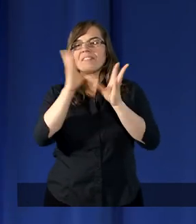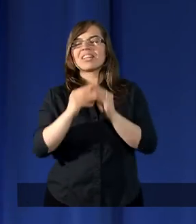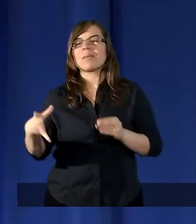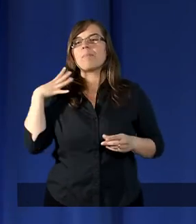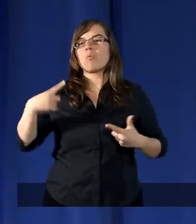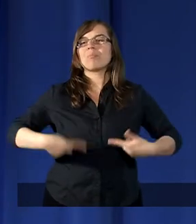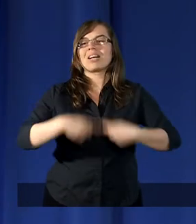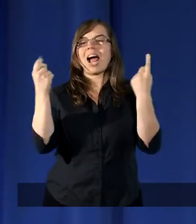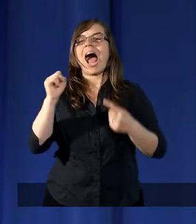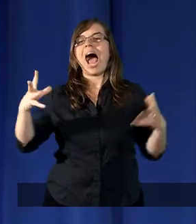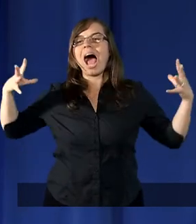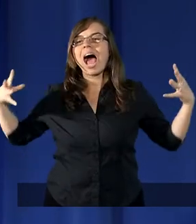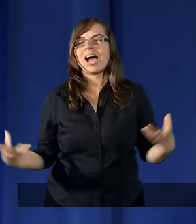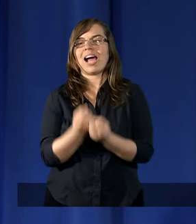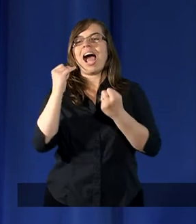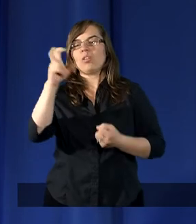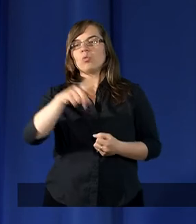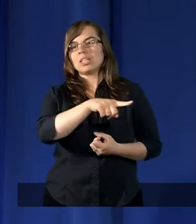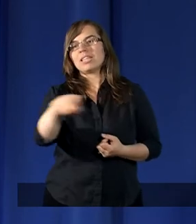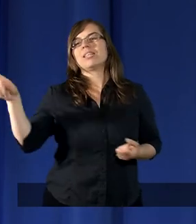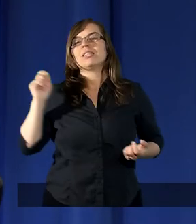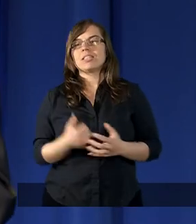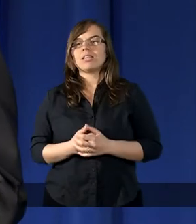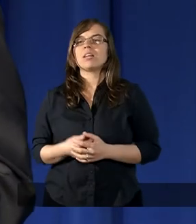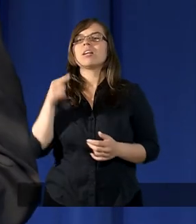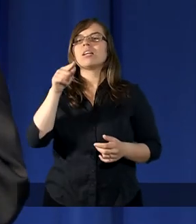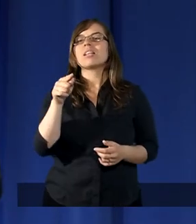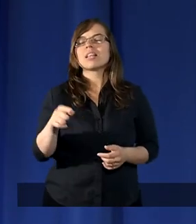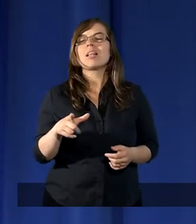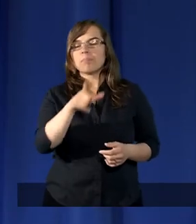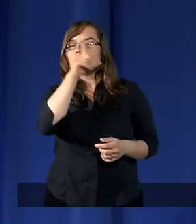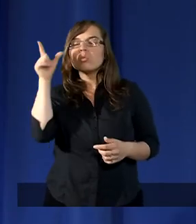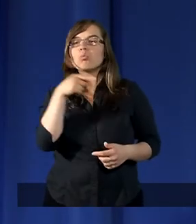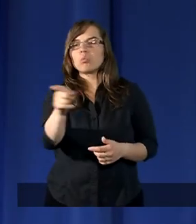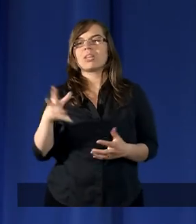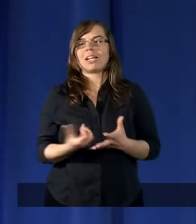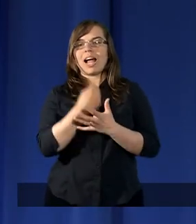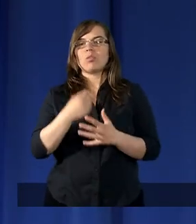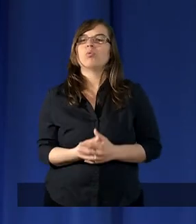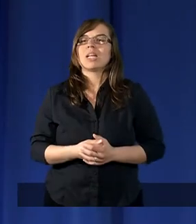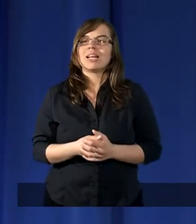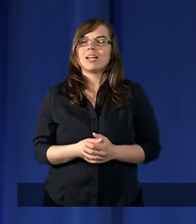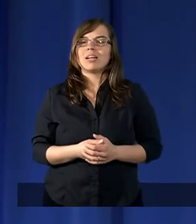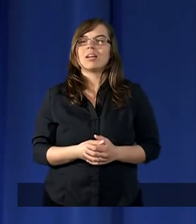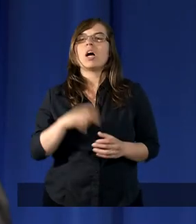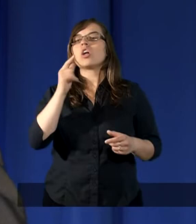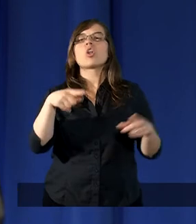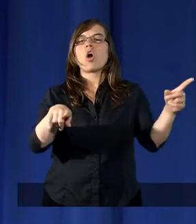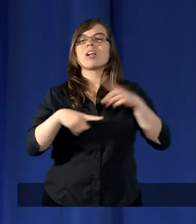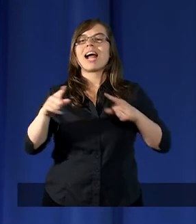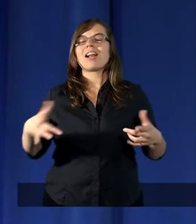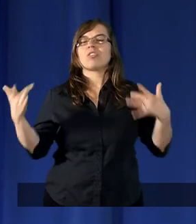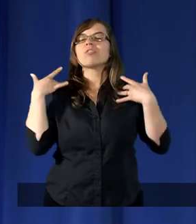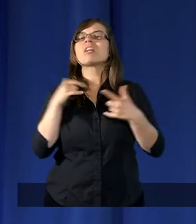był przekonany. A ratuj ich, czy miłujemy ludzi. Co w naszym